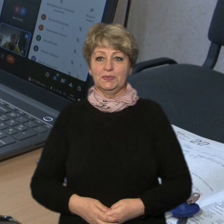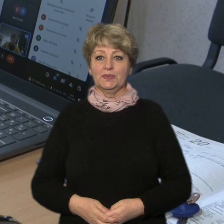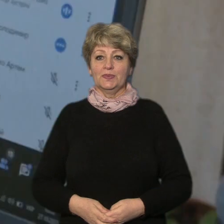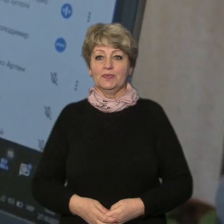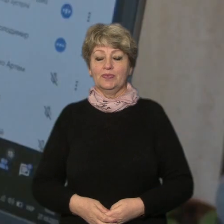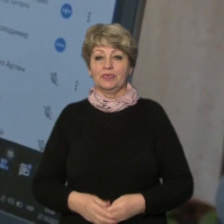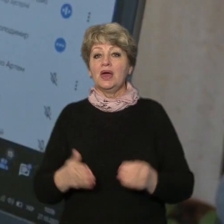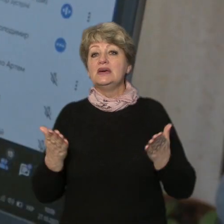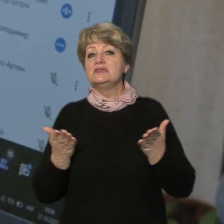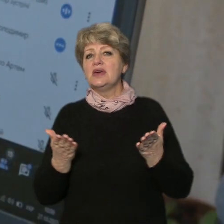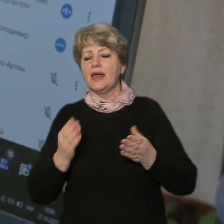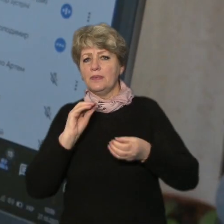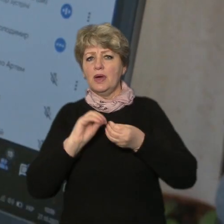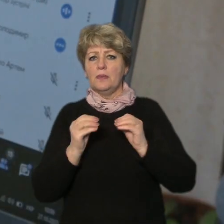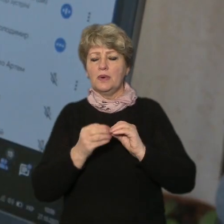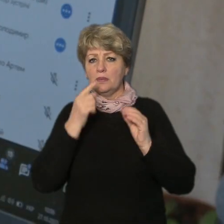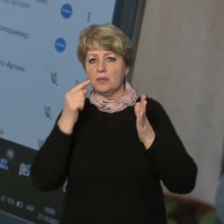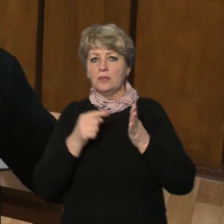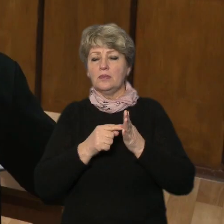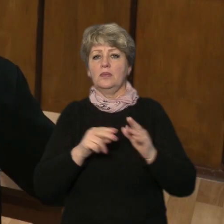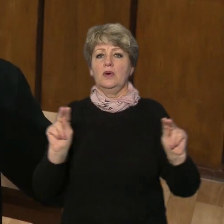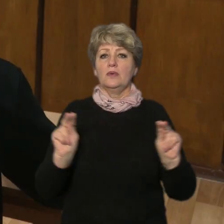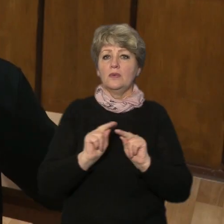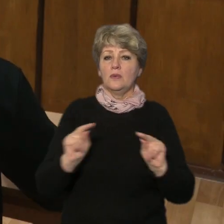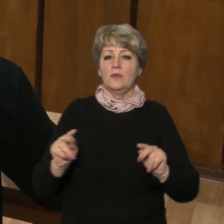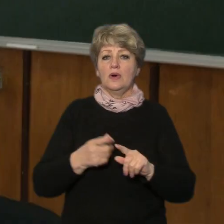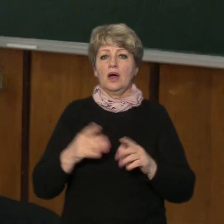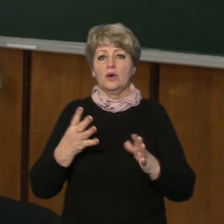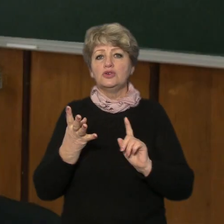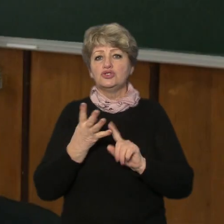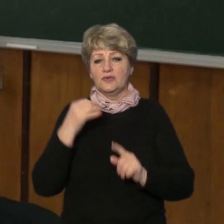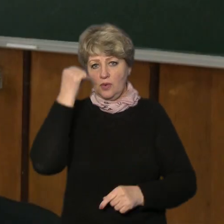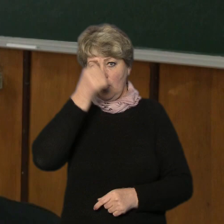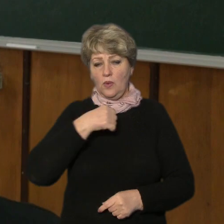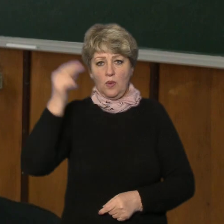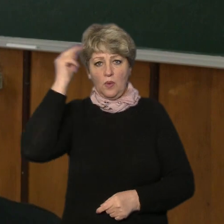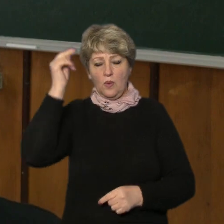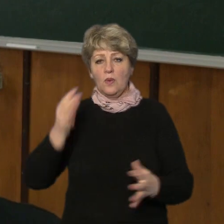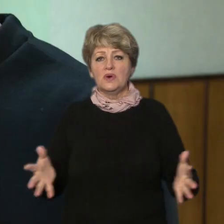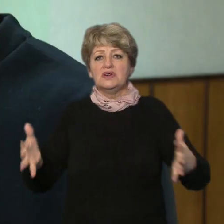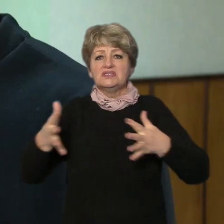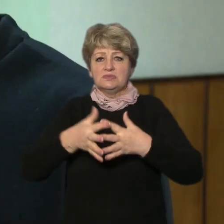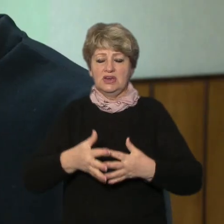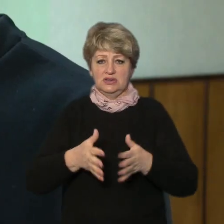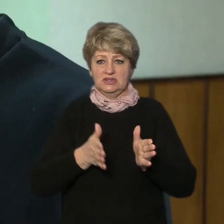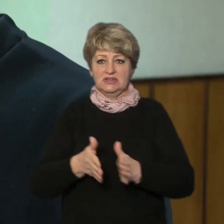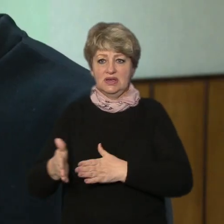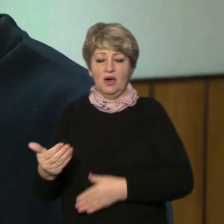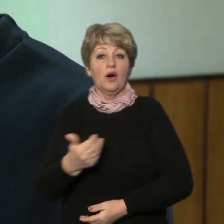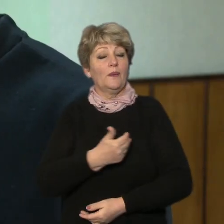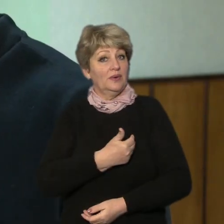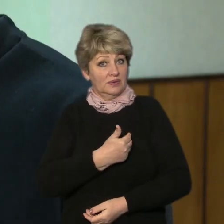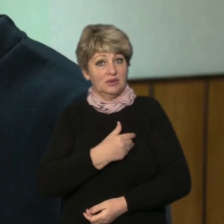з якими проблемами зіштовхнулися школярі та педагоги які четвертий рік навчаються за змішаною системою хотілося б